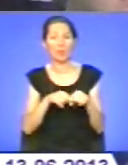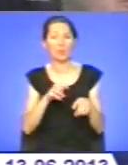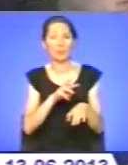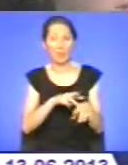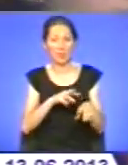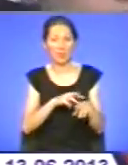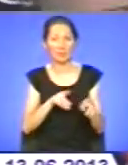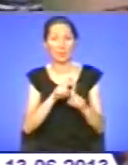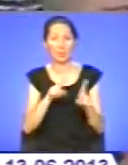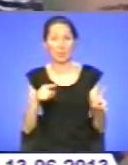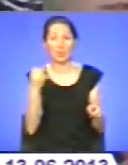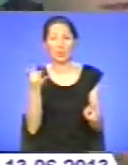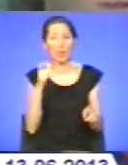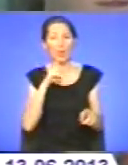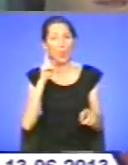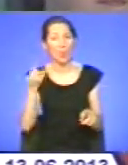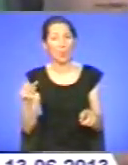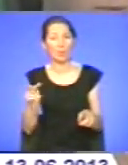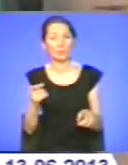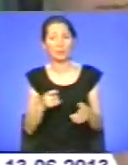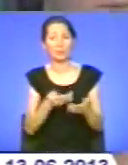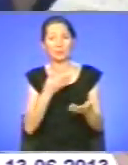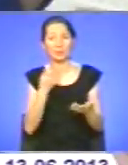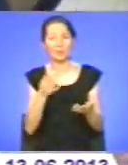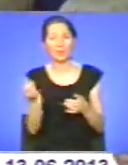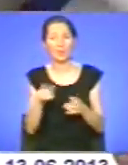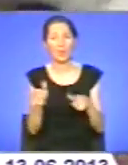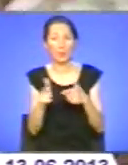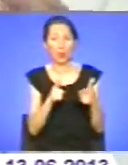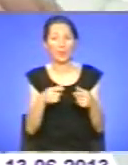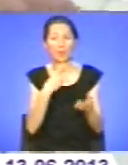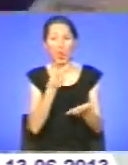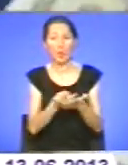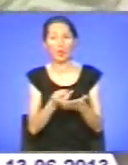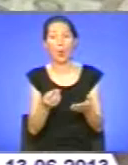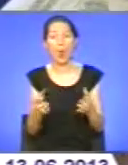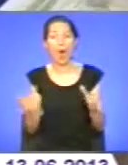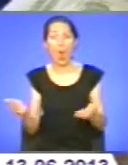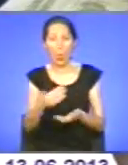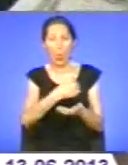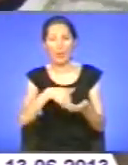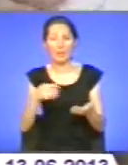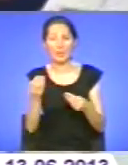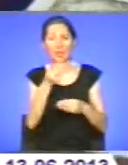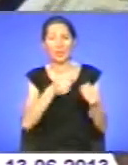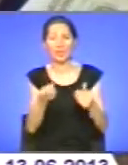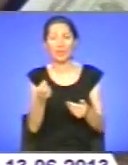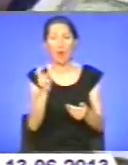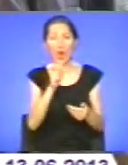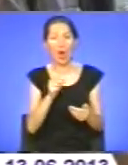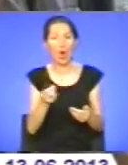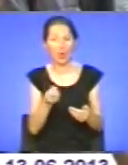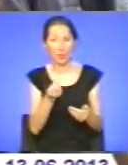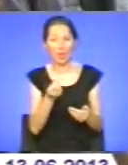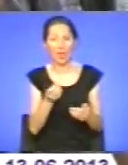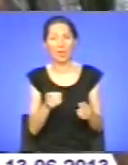зацікавленість у молоді викликали підготовлені до огляду колекції фальшивих грошей, вилученої зброї, вибухонебезпечних предметів. З не